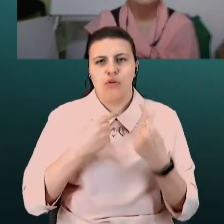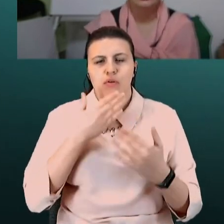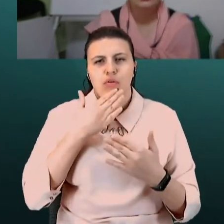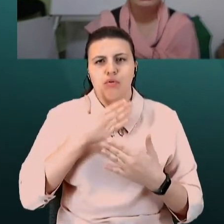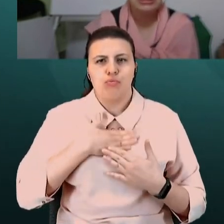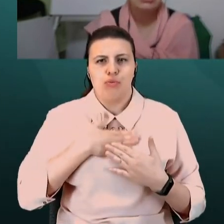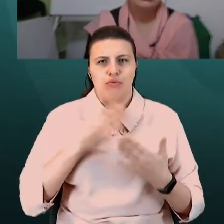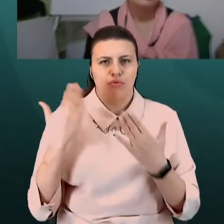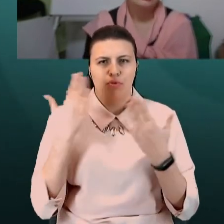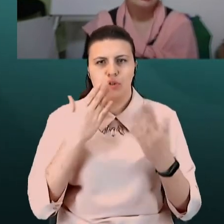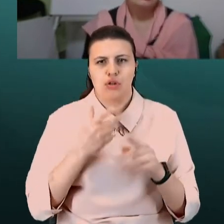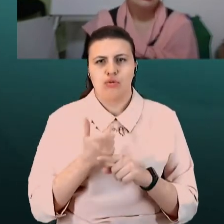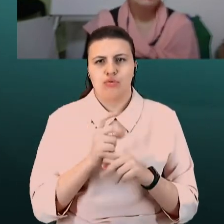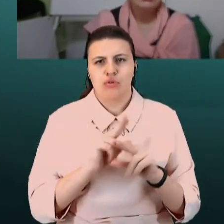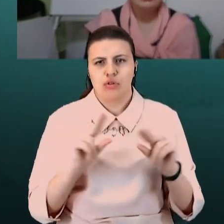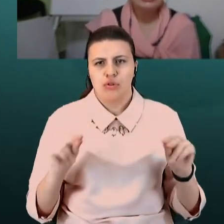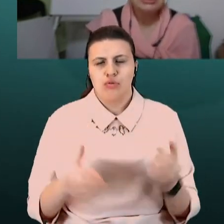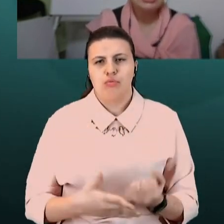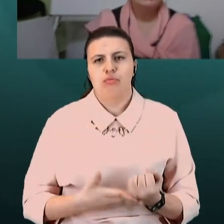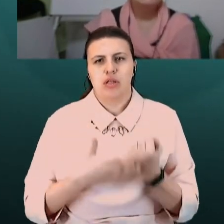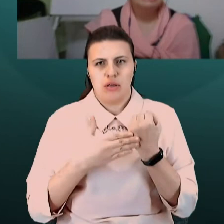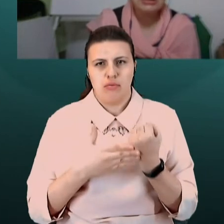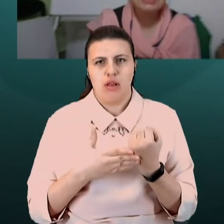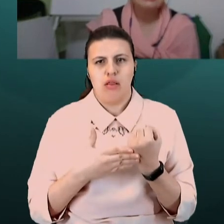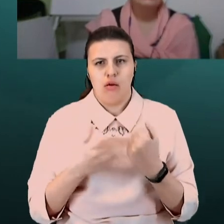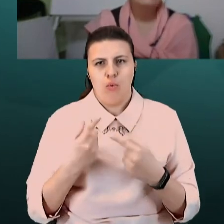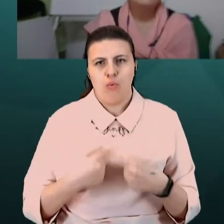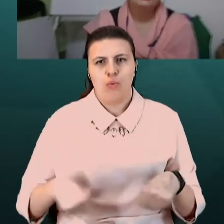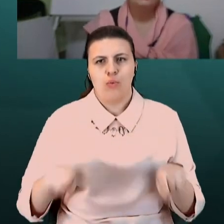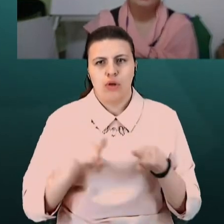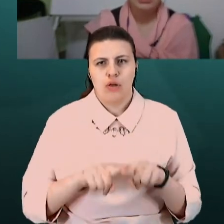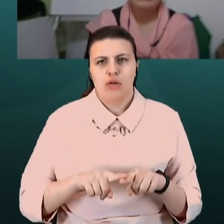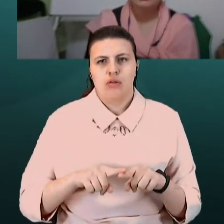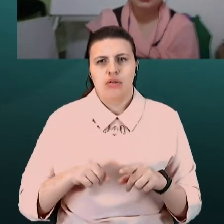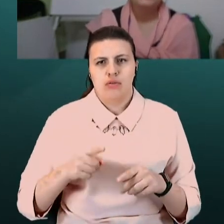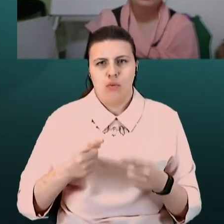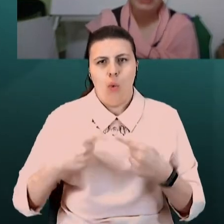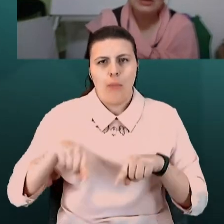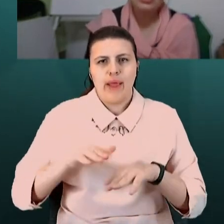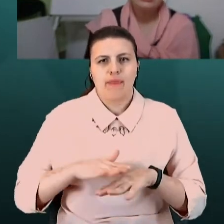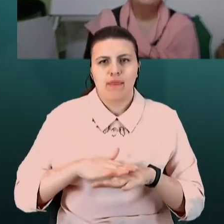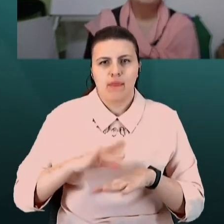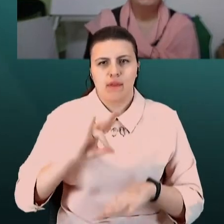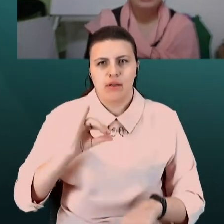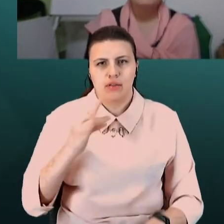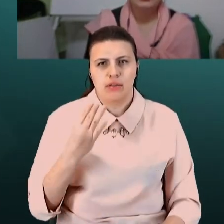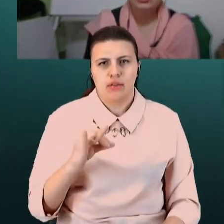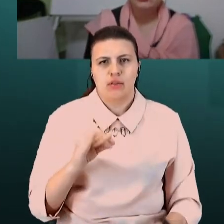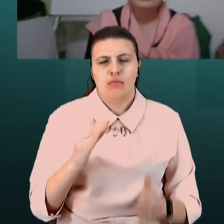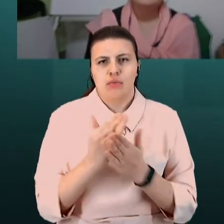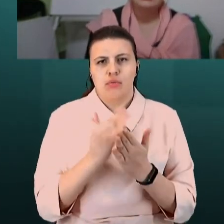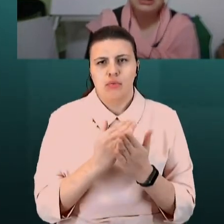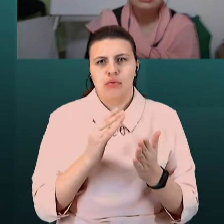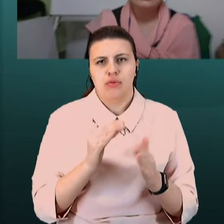щаслива, що його підтримала Організація Об'єднаних Націй, вони мають таку програму з розвитку миру, і цю програму